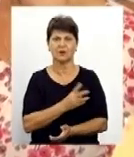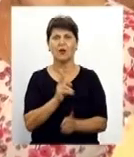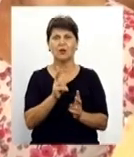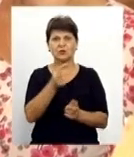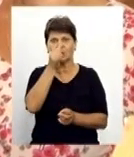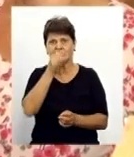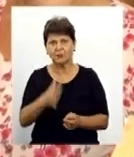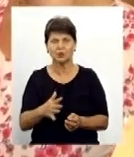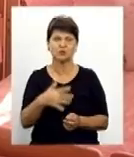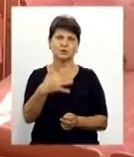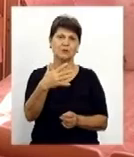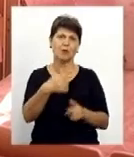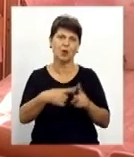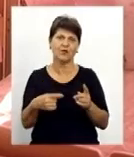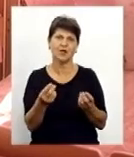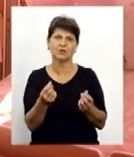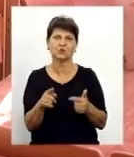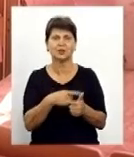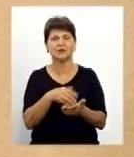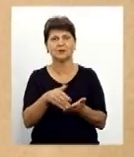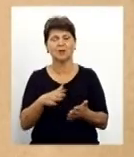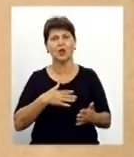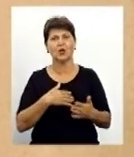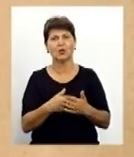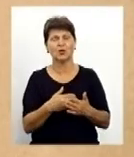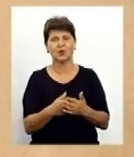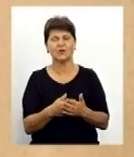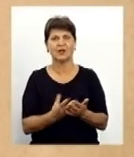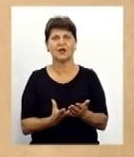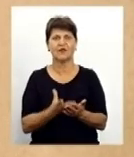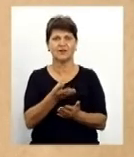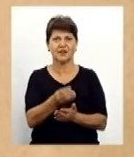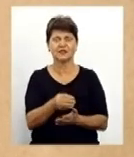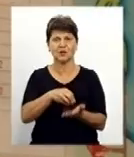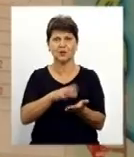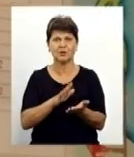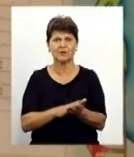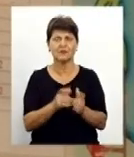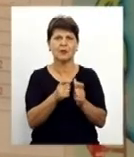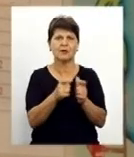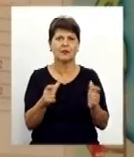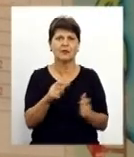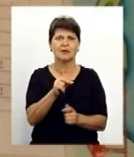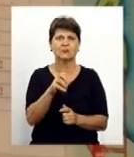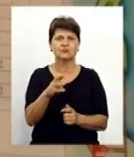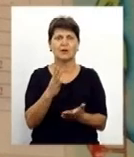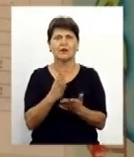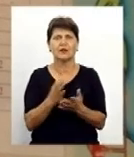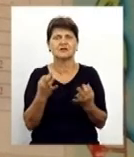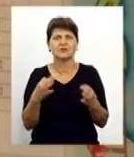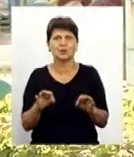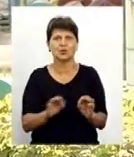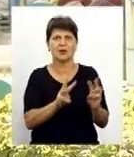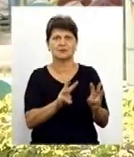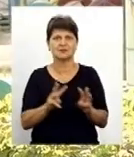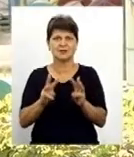суми або ж взагалі відмовляються. До того ж, добровільні внески обліковуються, скани чеків з усіма витратами є у вільному доступі на сайті садочка.